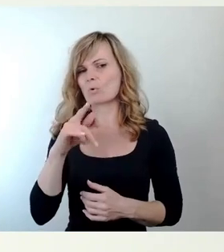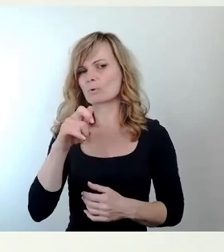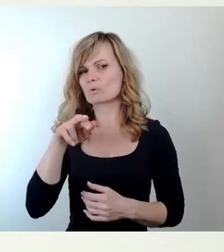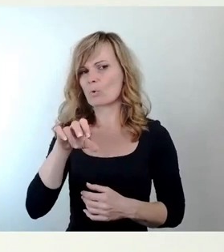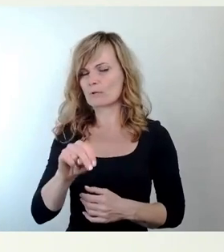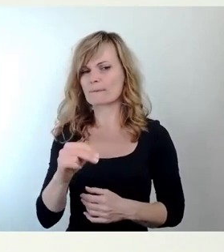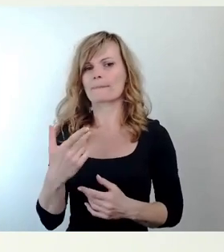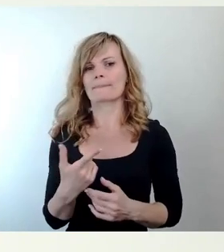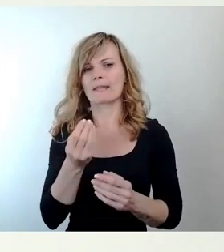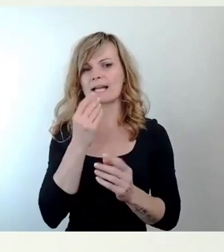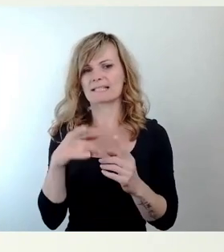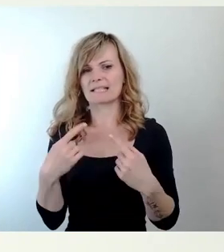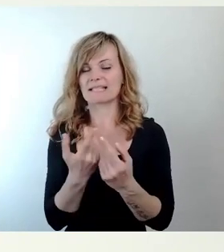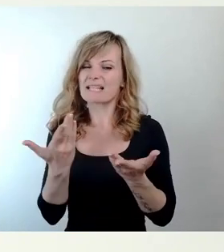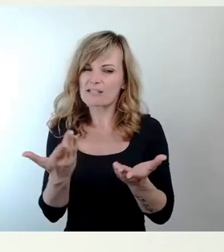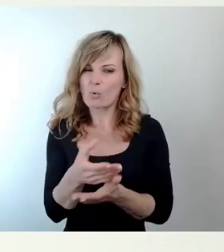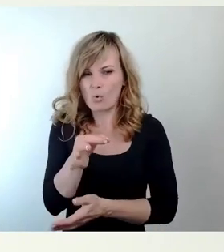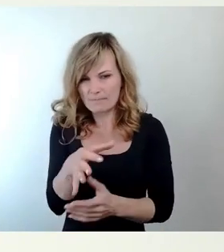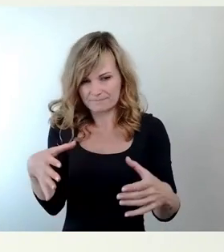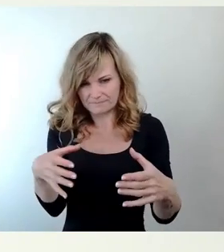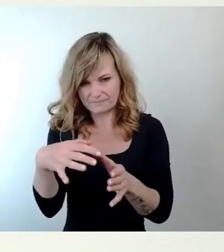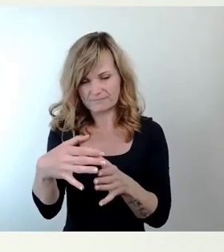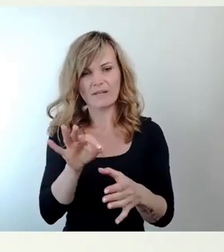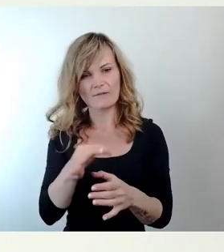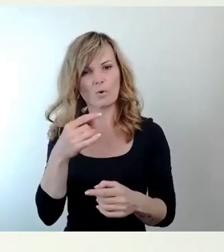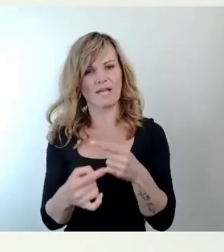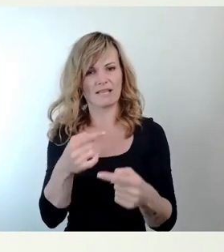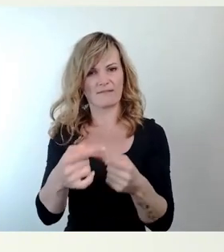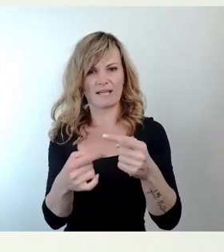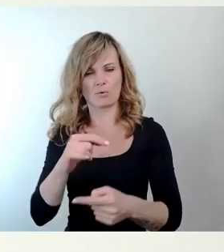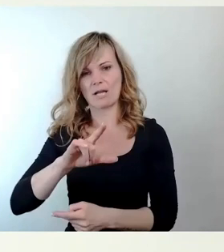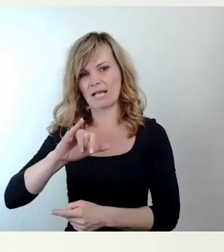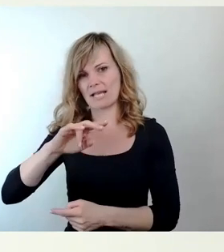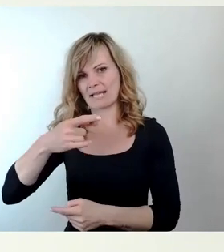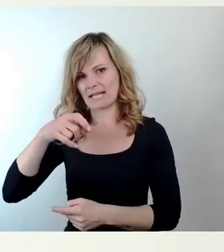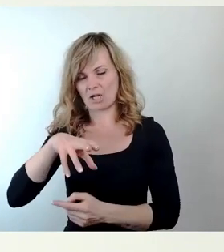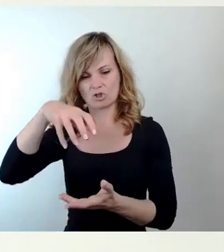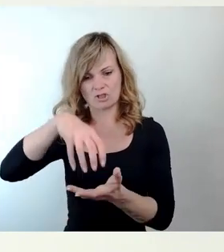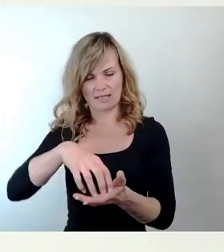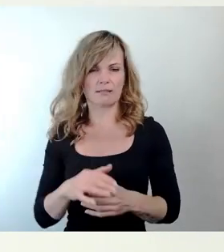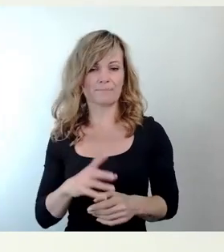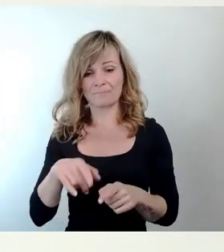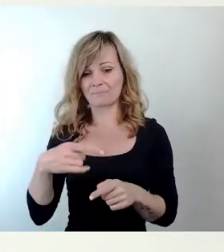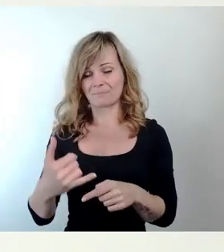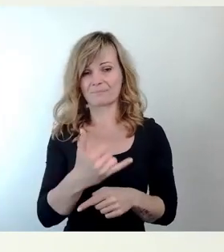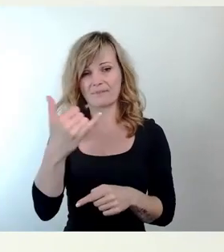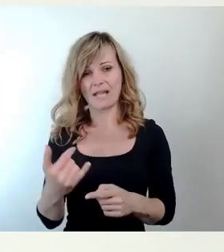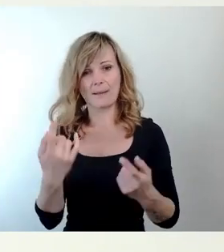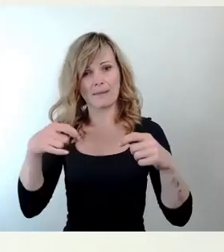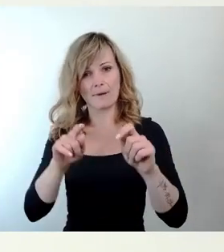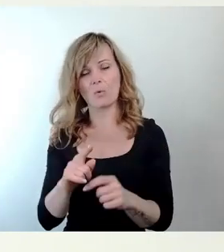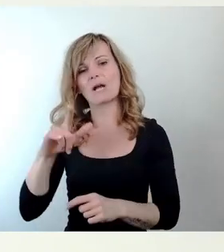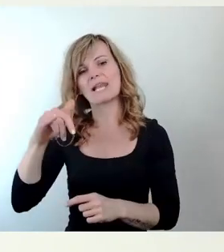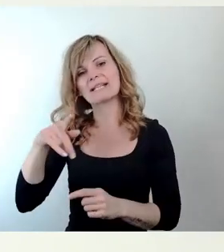werden für eine Entwicklung der Lingner Stadt. Wir werden in den nächsten Jahren eine Bebauung erleben an der Zinsendorfstraße, an der Lingner Allee